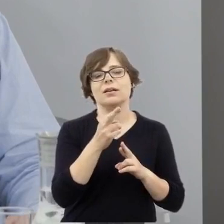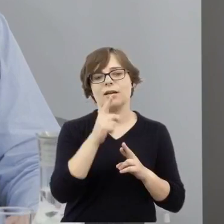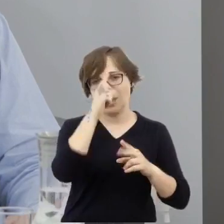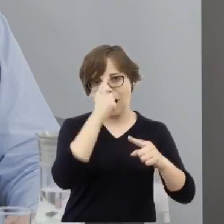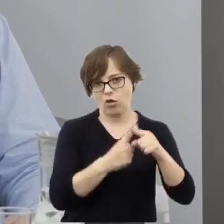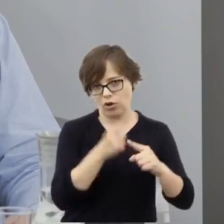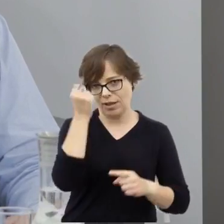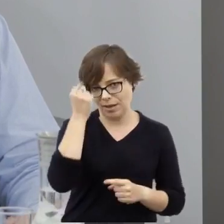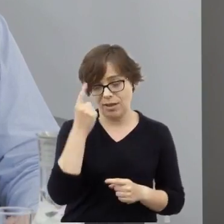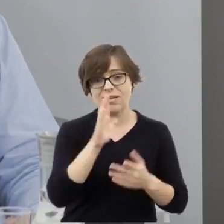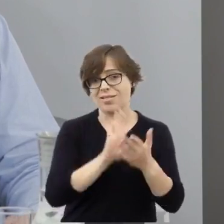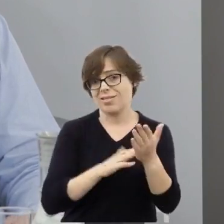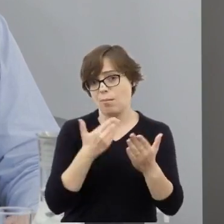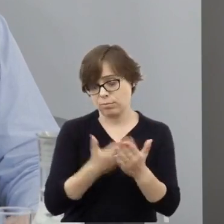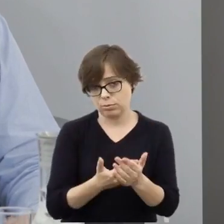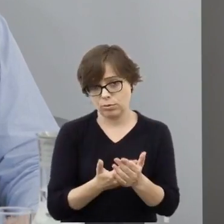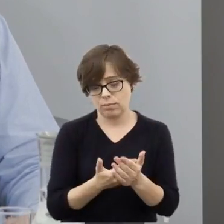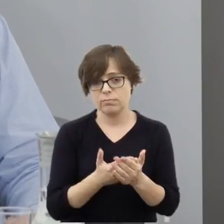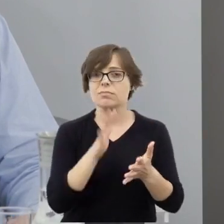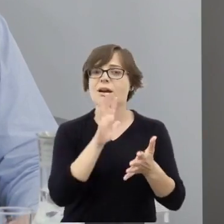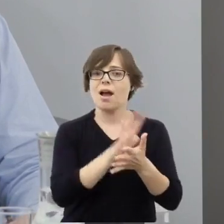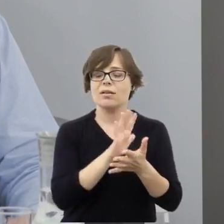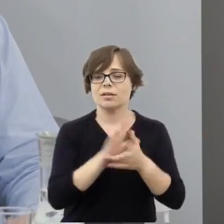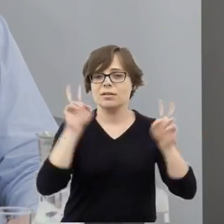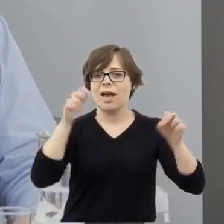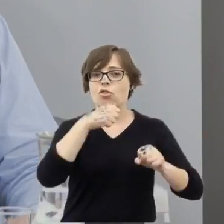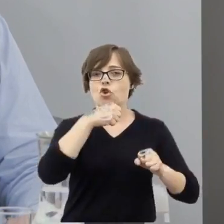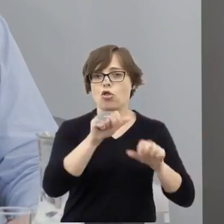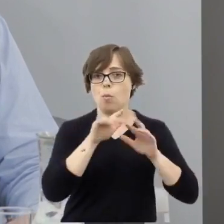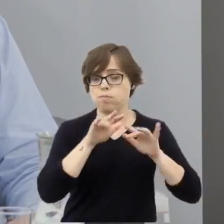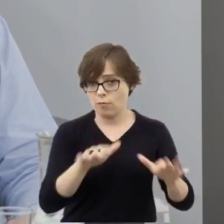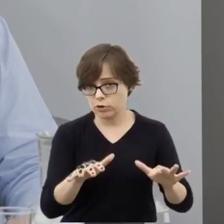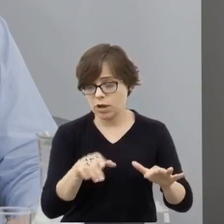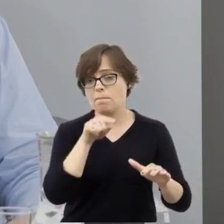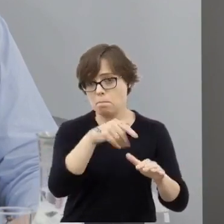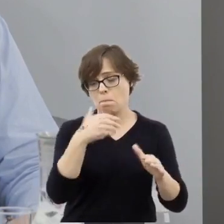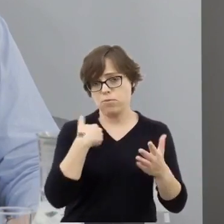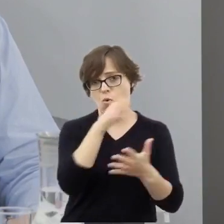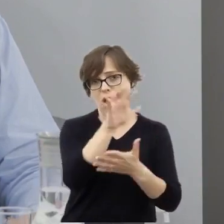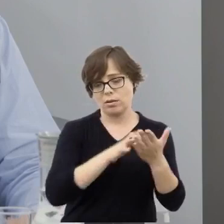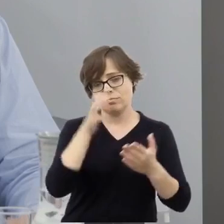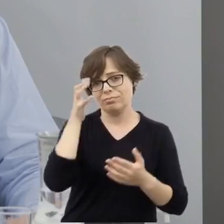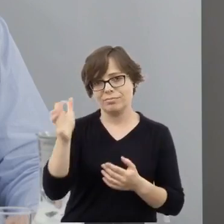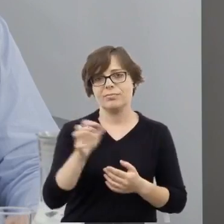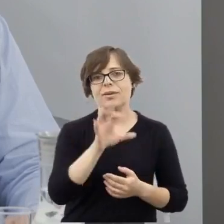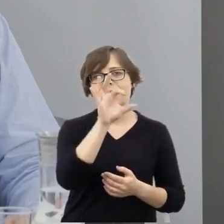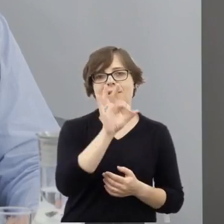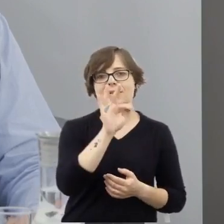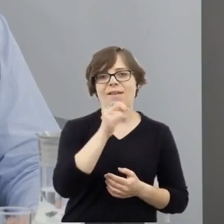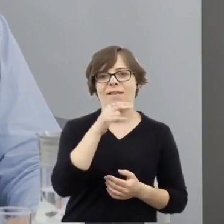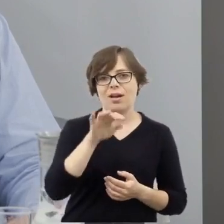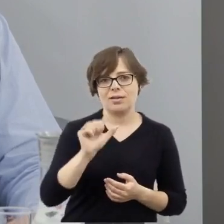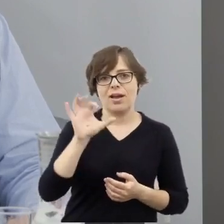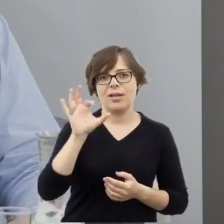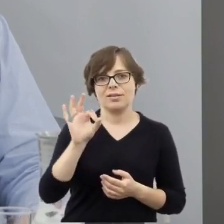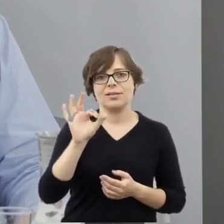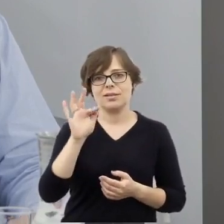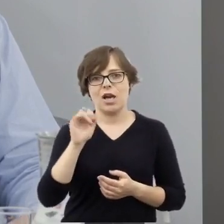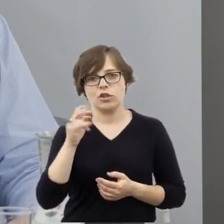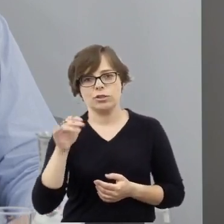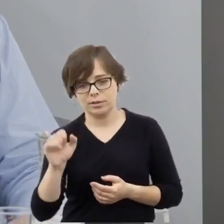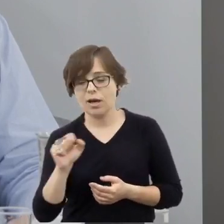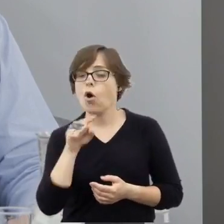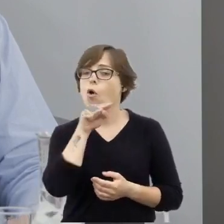Na przykład na łamach Tygodnika Powszechnego ukazał się artykuł Stefanii Skwarczyńskiej, która pisała